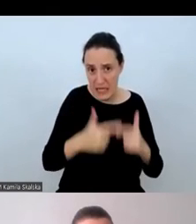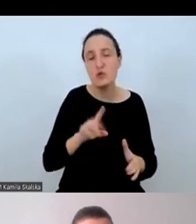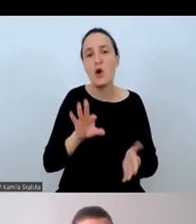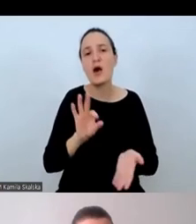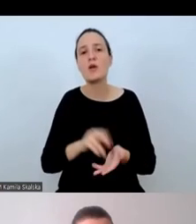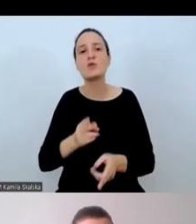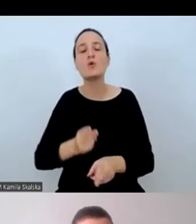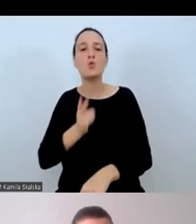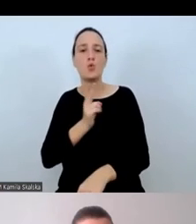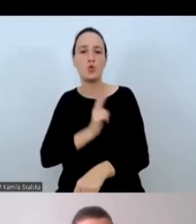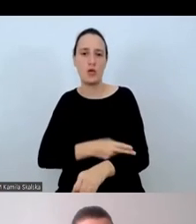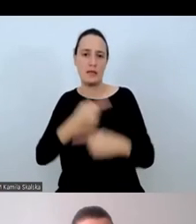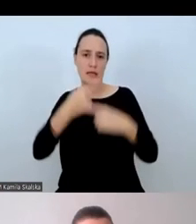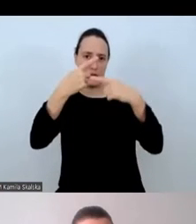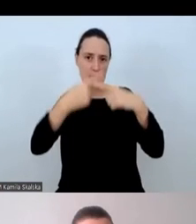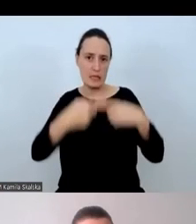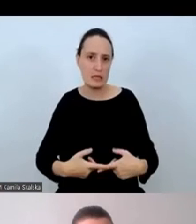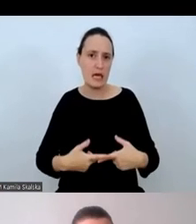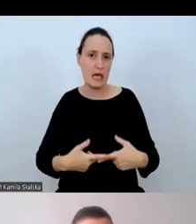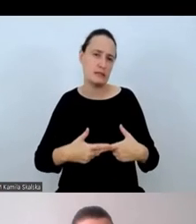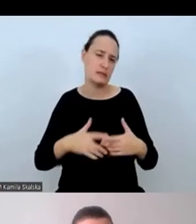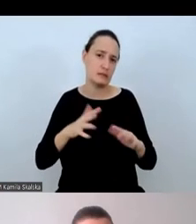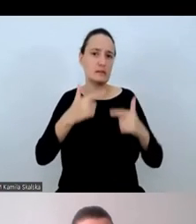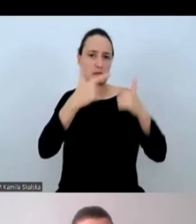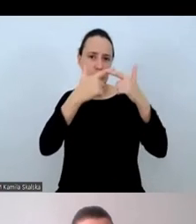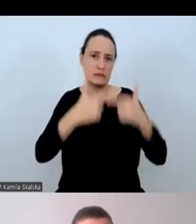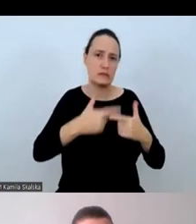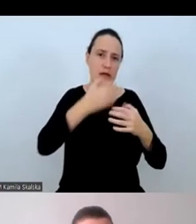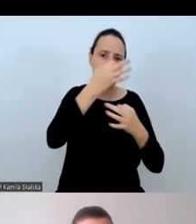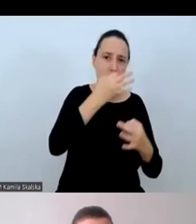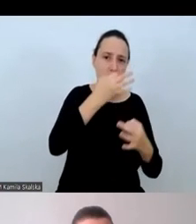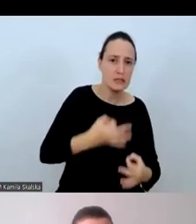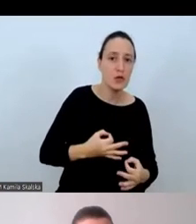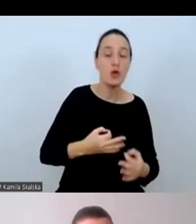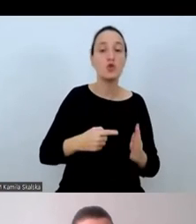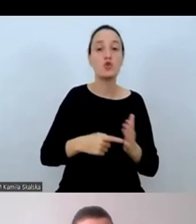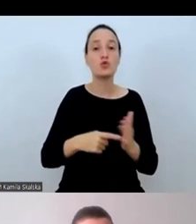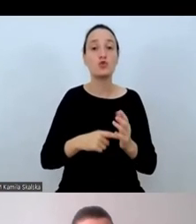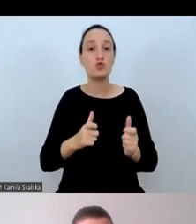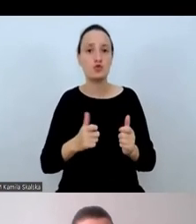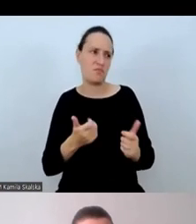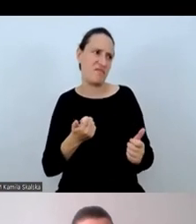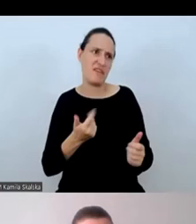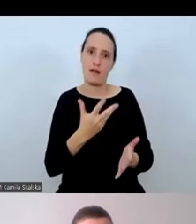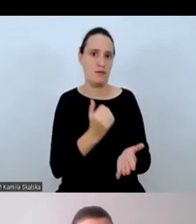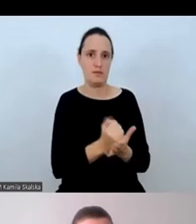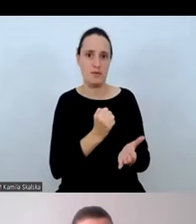kwestionariusz, który dotyczy wielu kwestii,